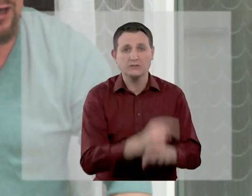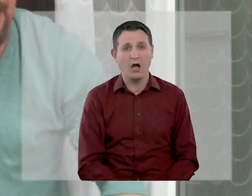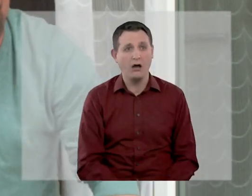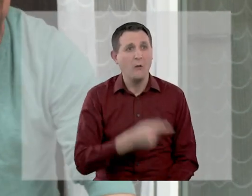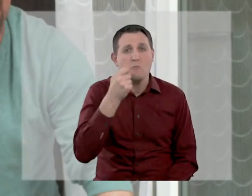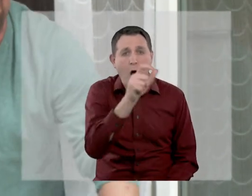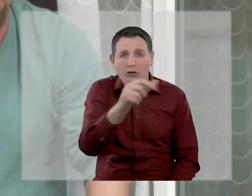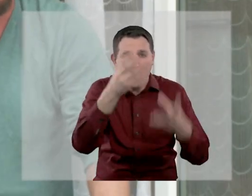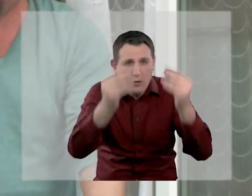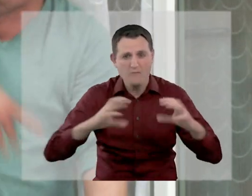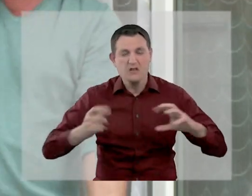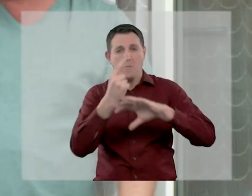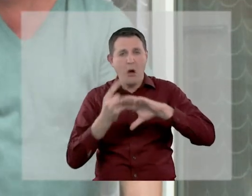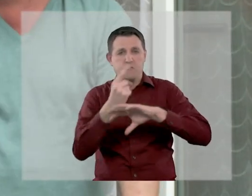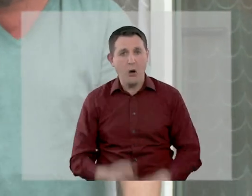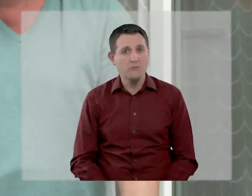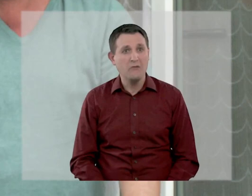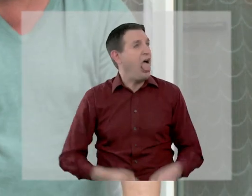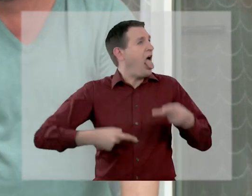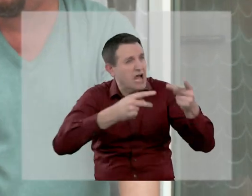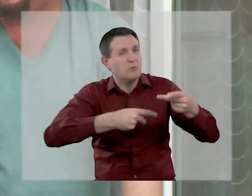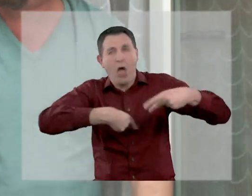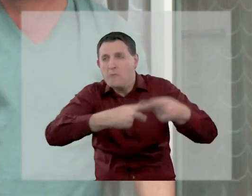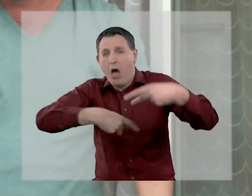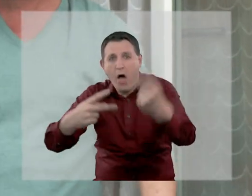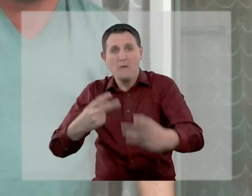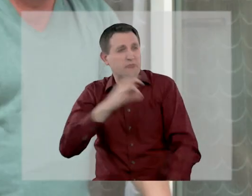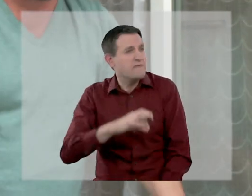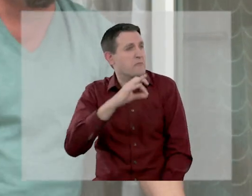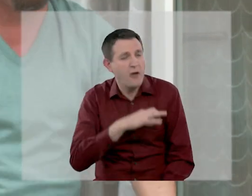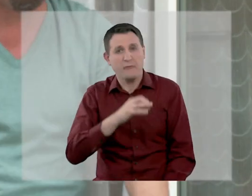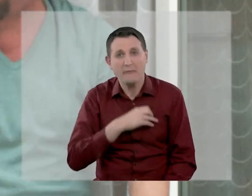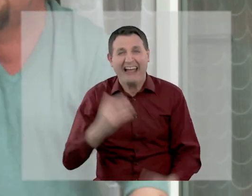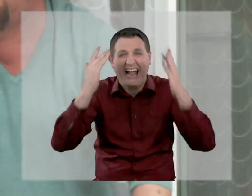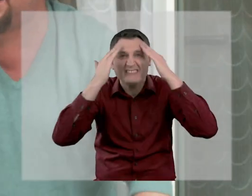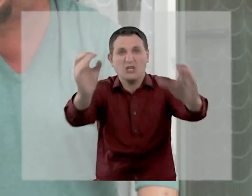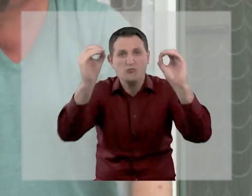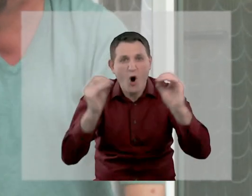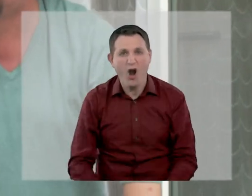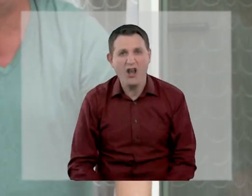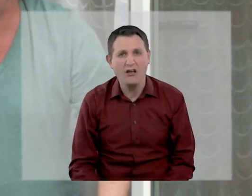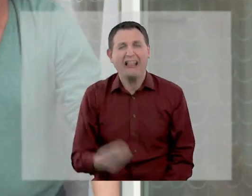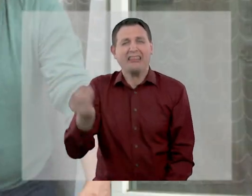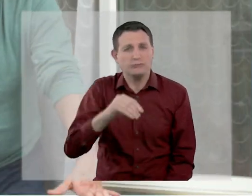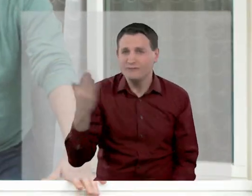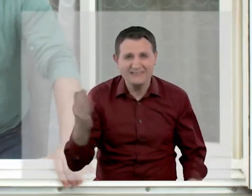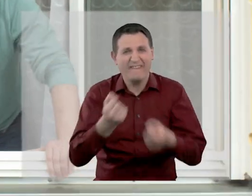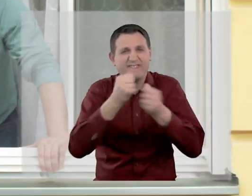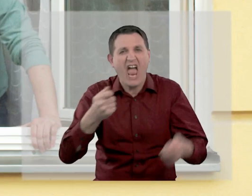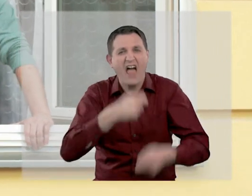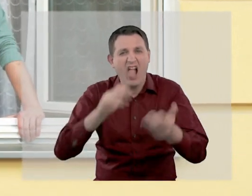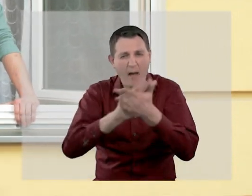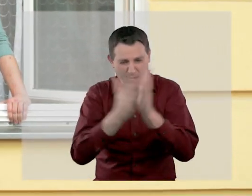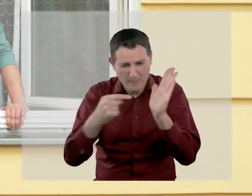Diktator seinen Panzer! Jedem Schlechter seine Haubitze! Exporte, Profite, Nullgewissen! Und dieses